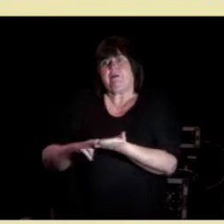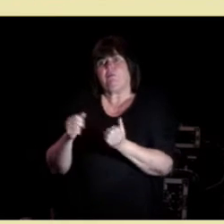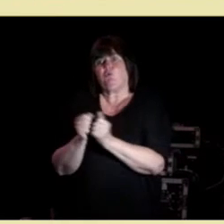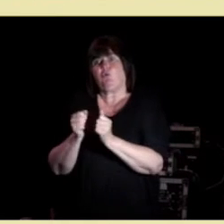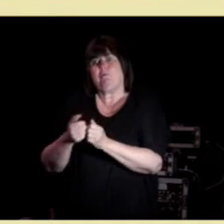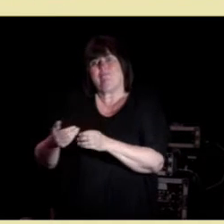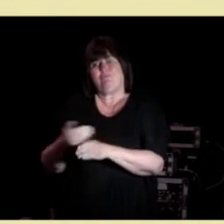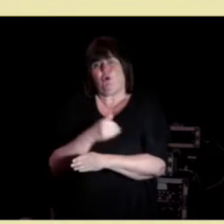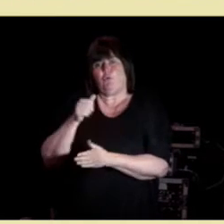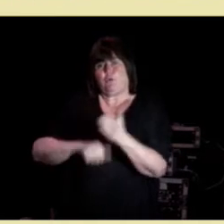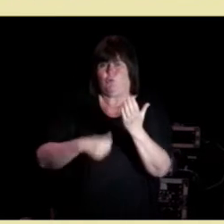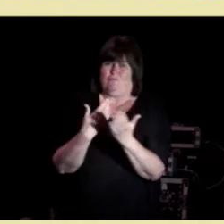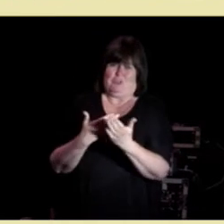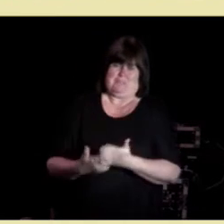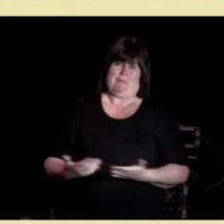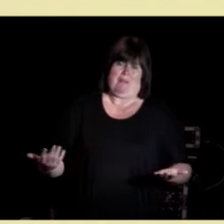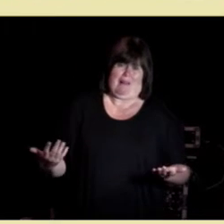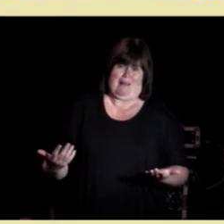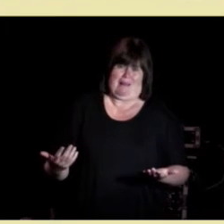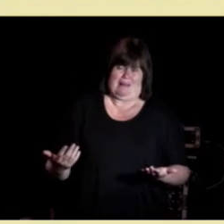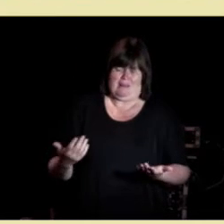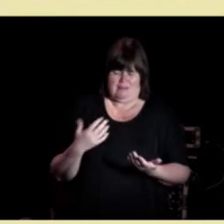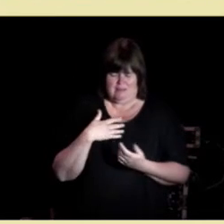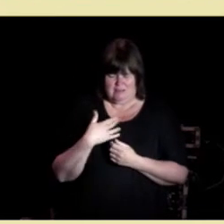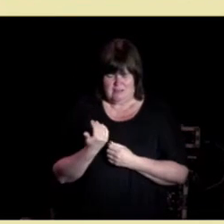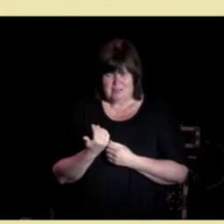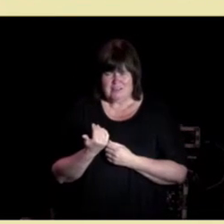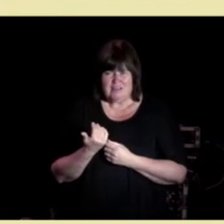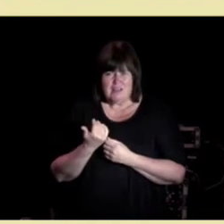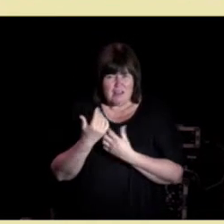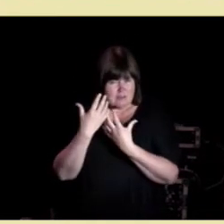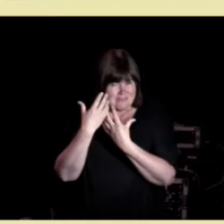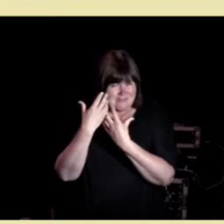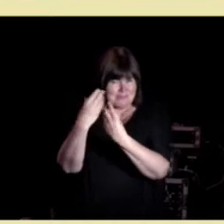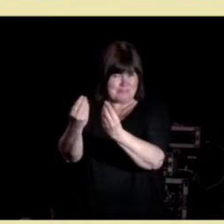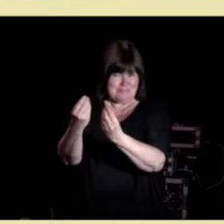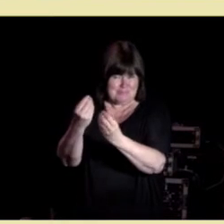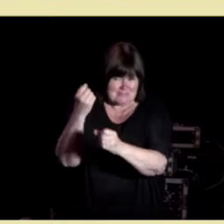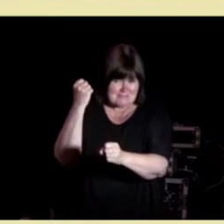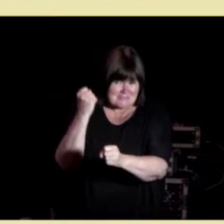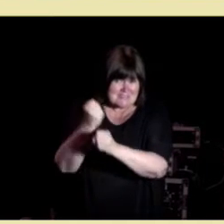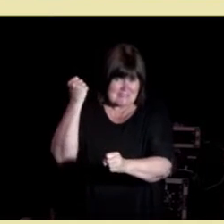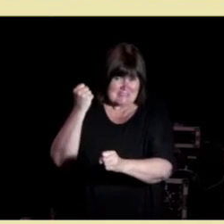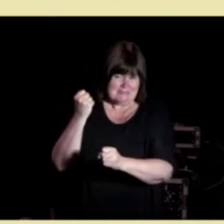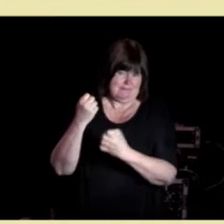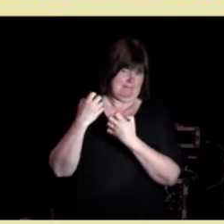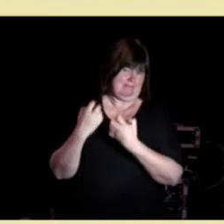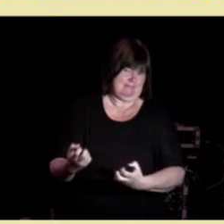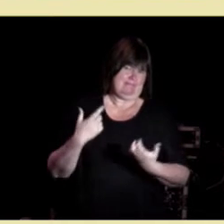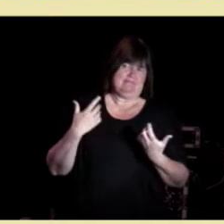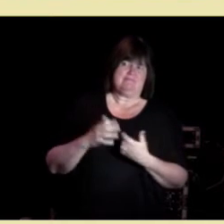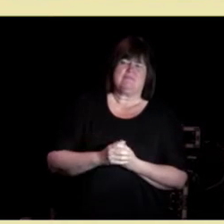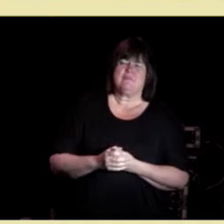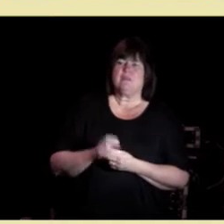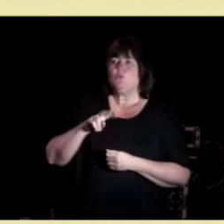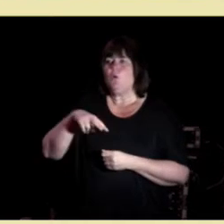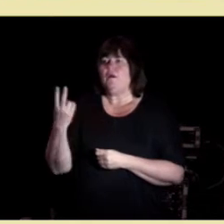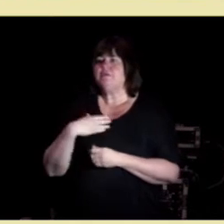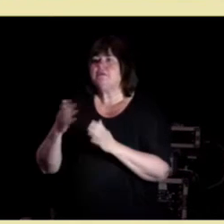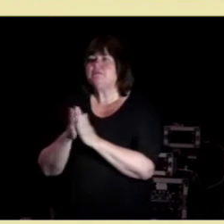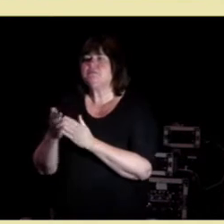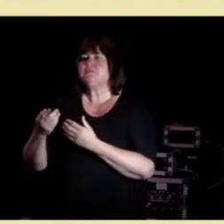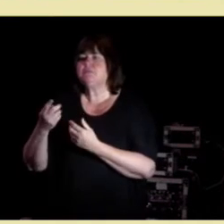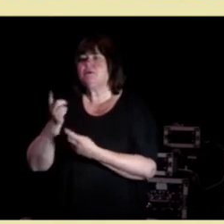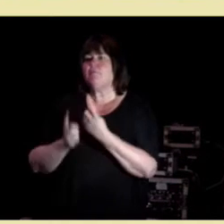operasjon, for eksempel. Hvor sikkert er det at de har forstått likevel? Andre mener at det er samvalg når legen har gitt all